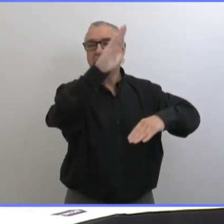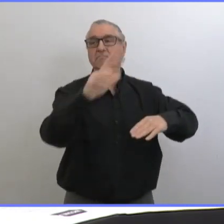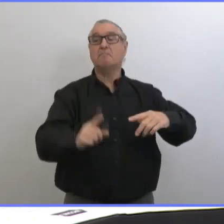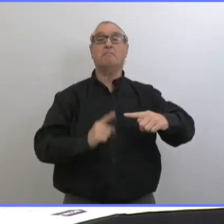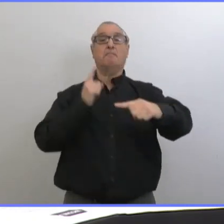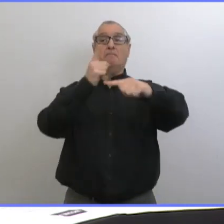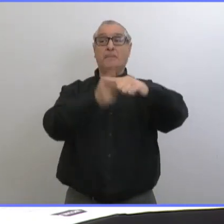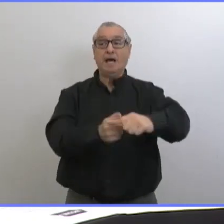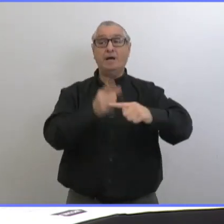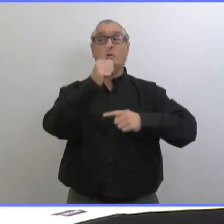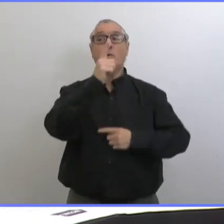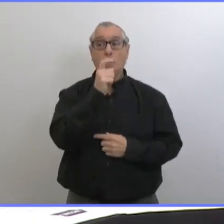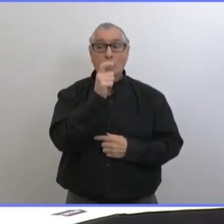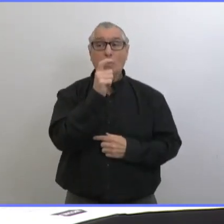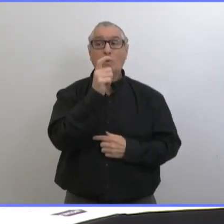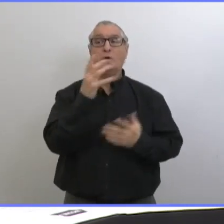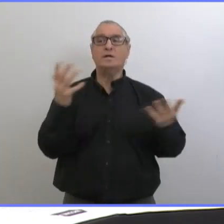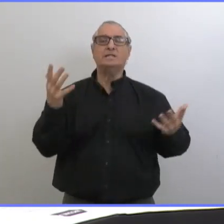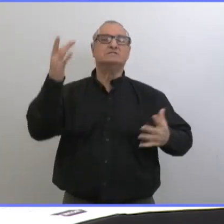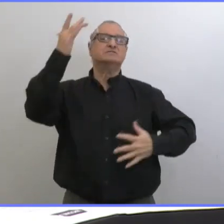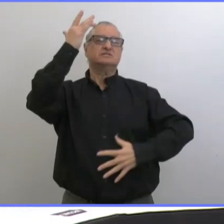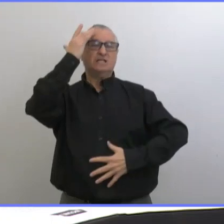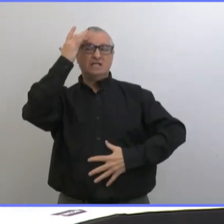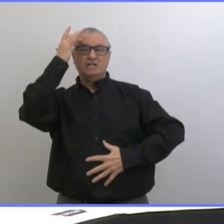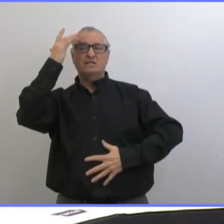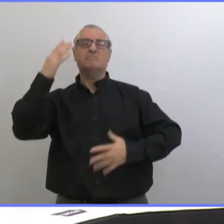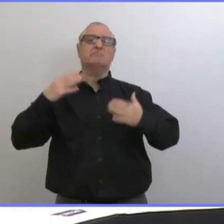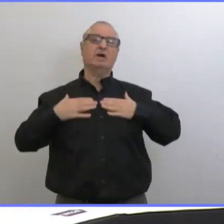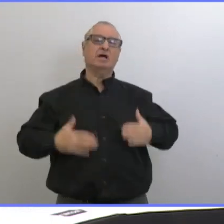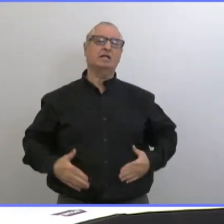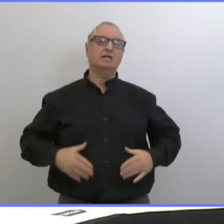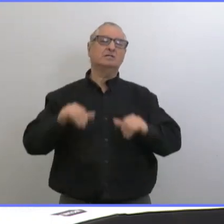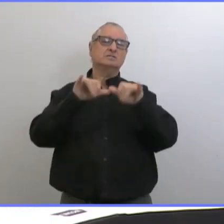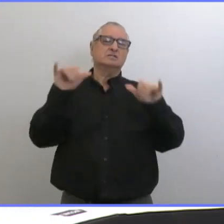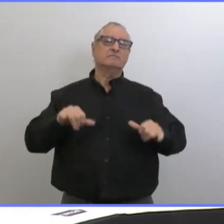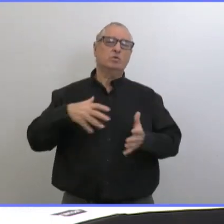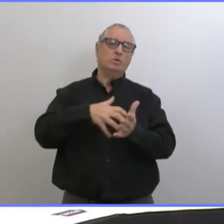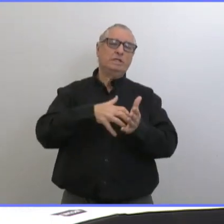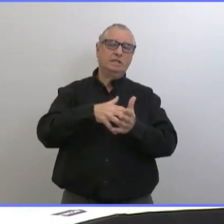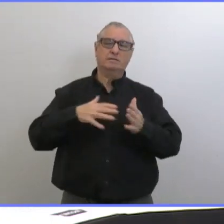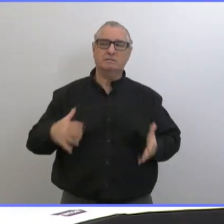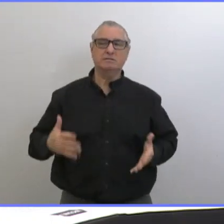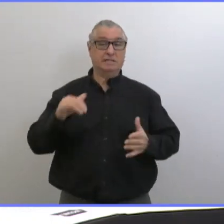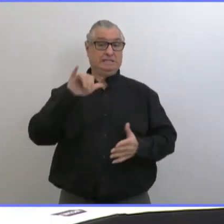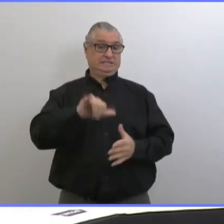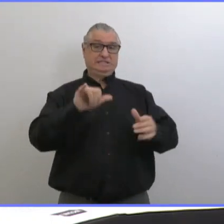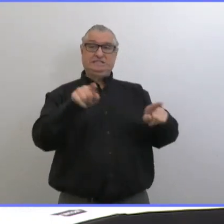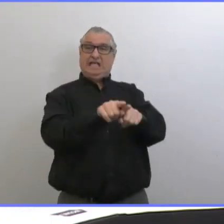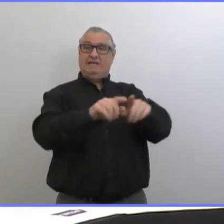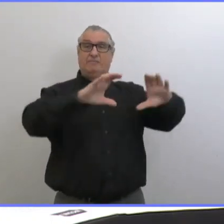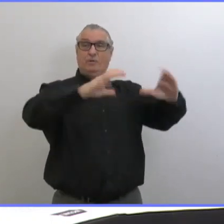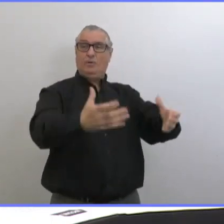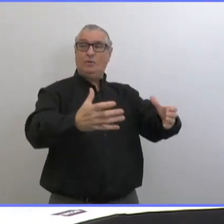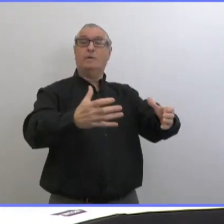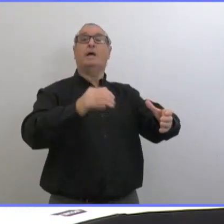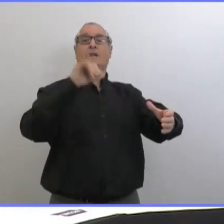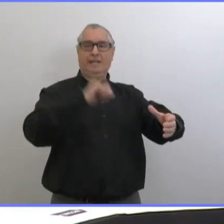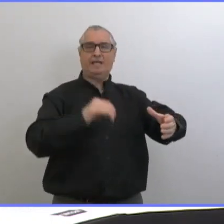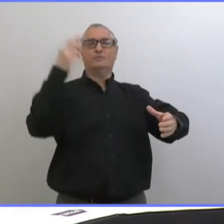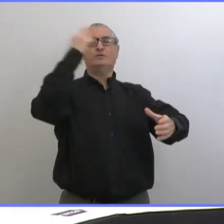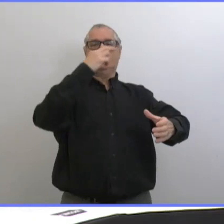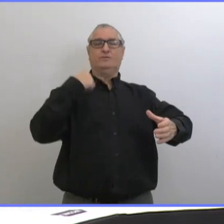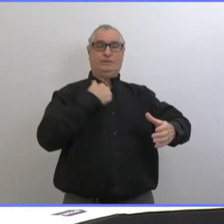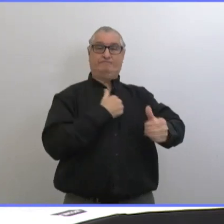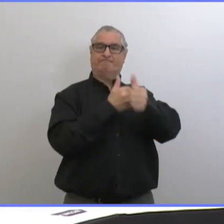on a les personnes qui sont âgées, mais aussi les personnes qui ont des maladies sous-chassantes. Donc, on veut commencer avec cette approche en fonction de l'âge.